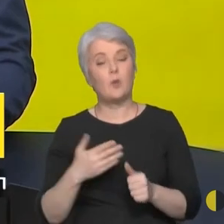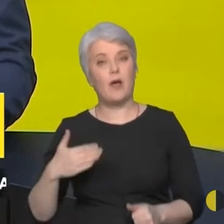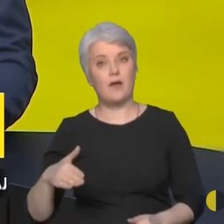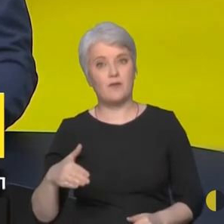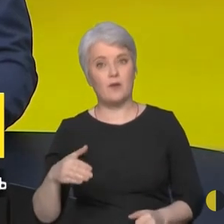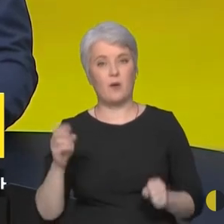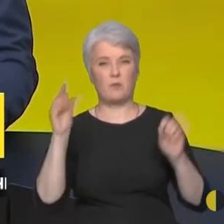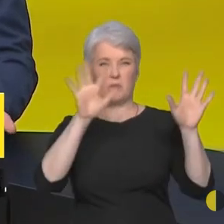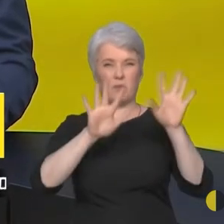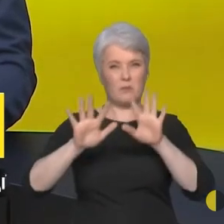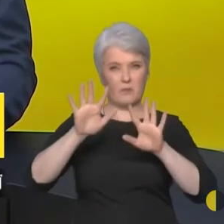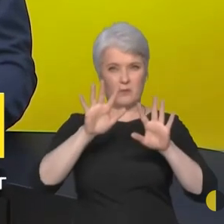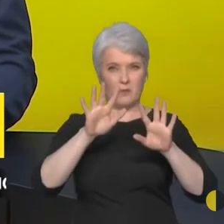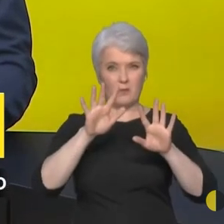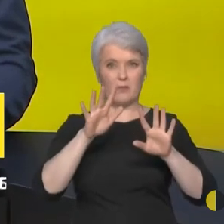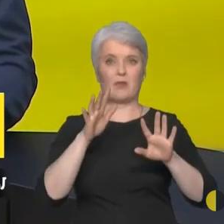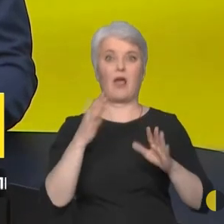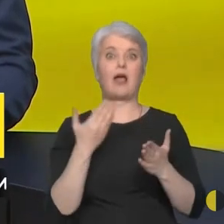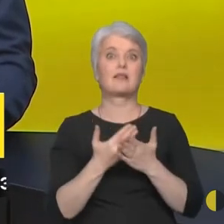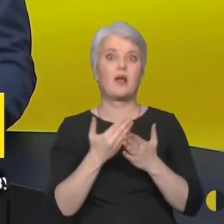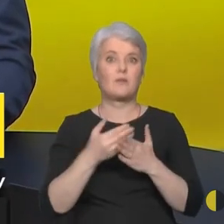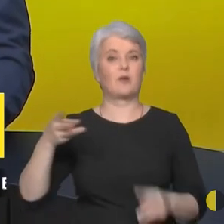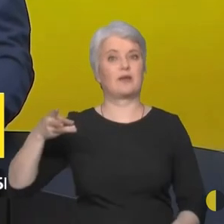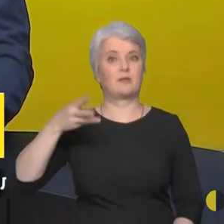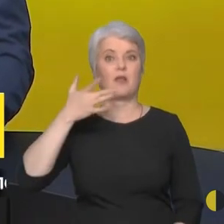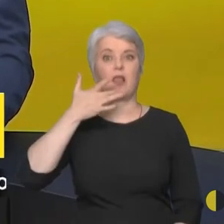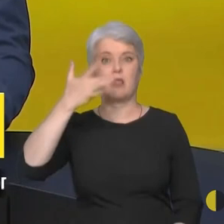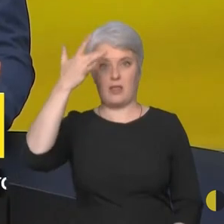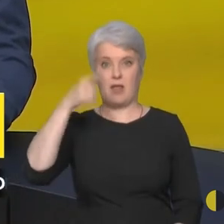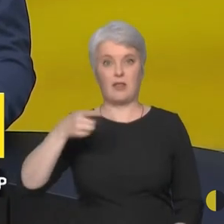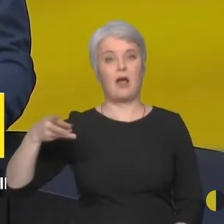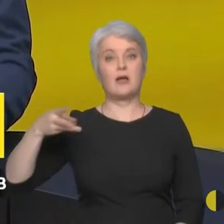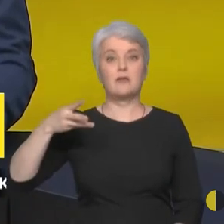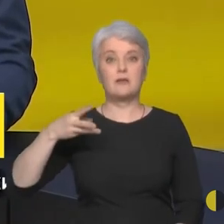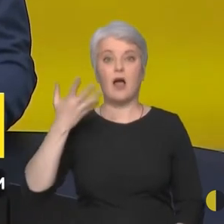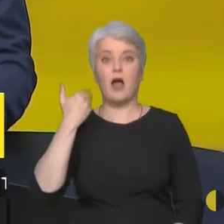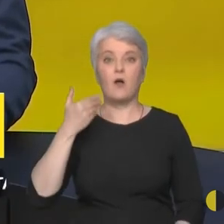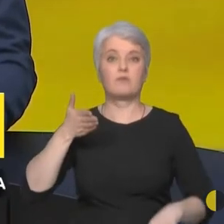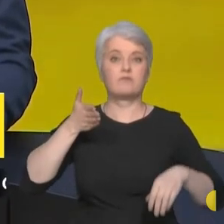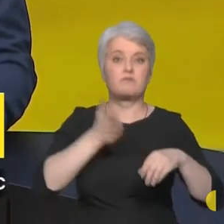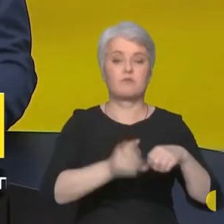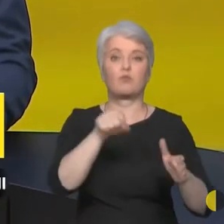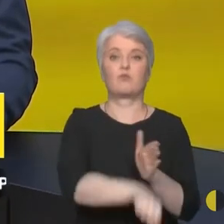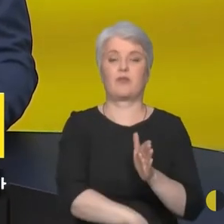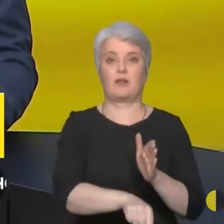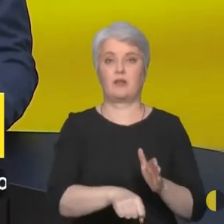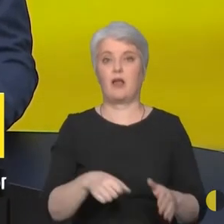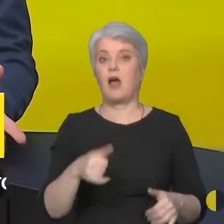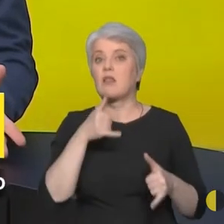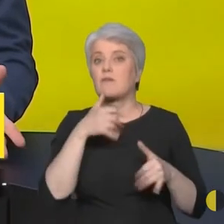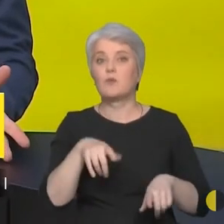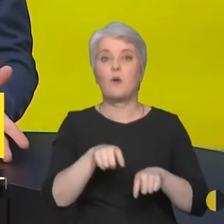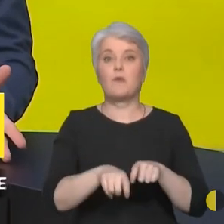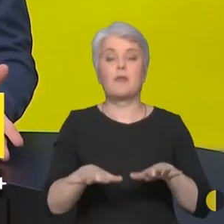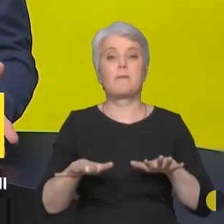влітку, на ньому момент убивства. Як написали автори CNN, не мали змоги перевірити місця, де записали